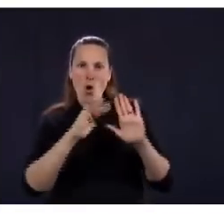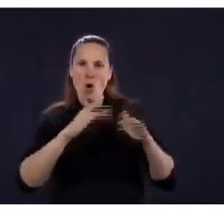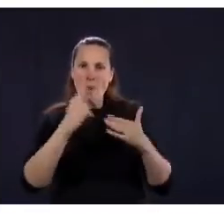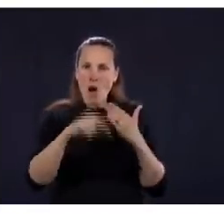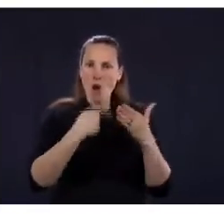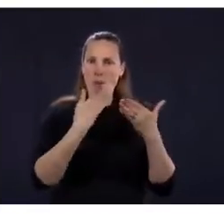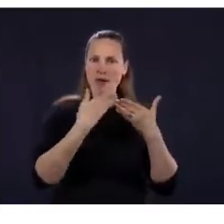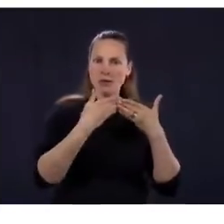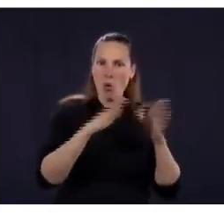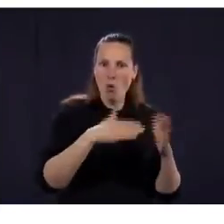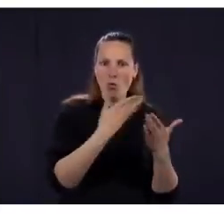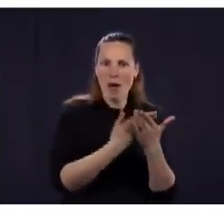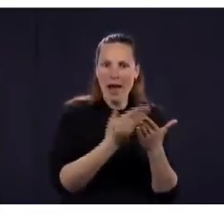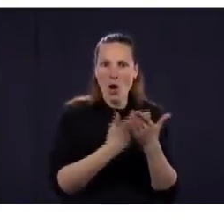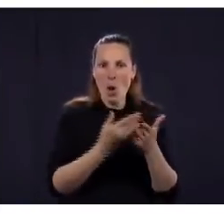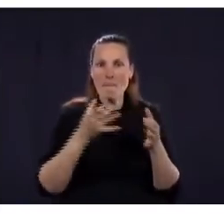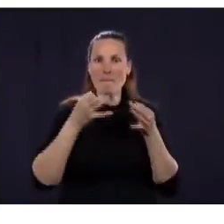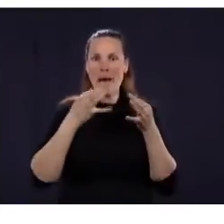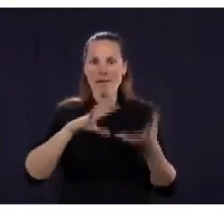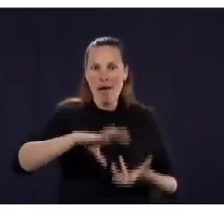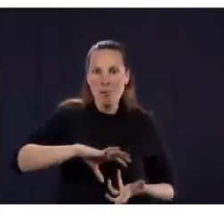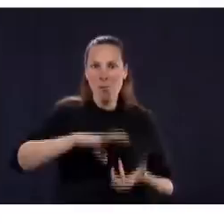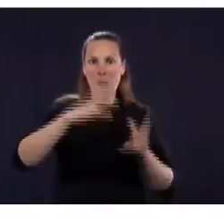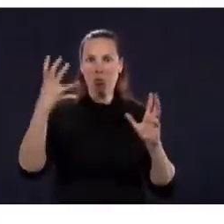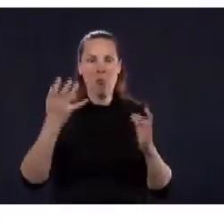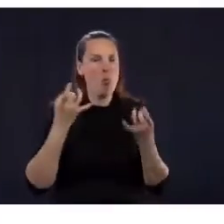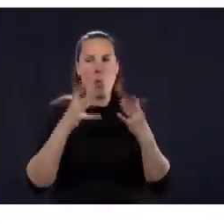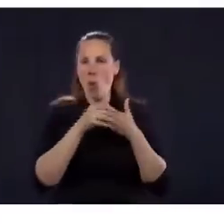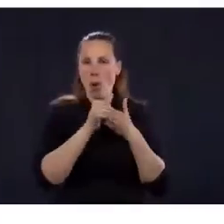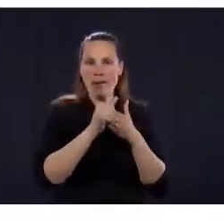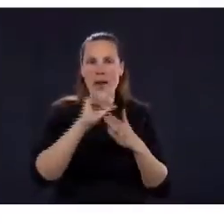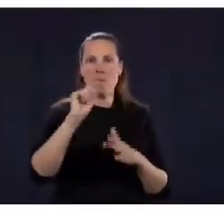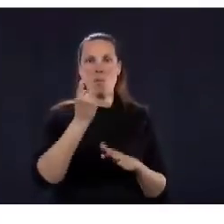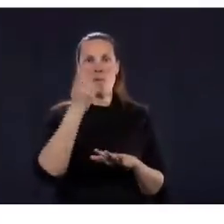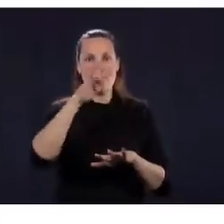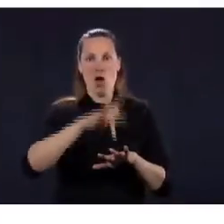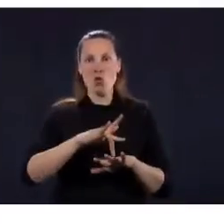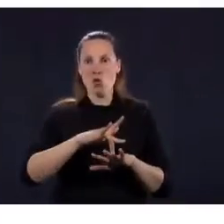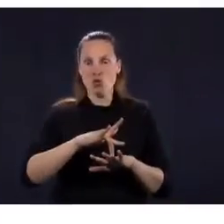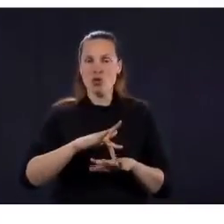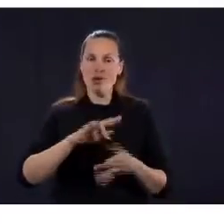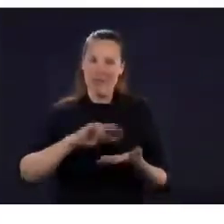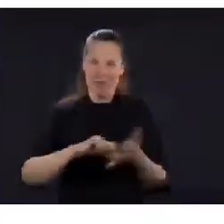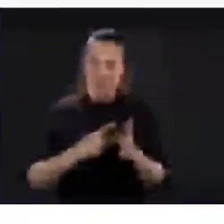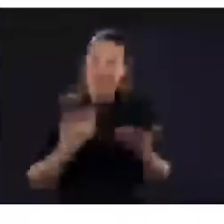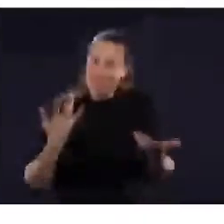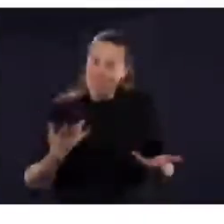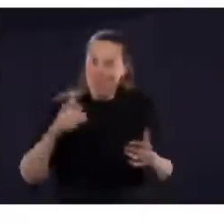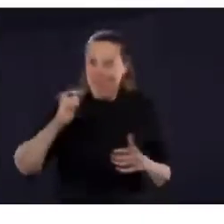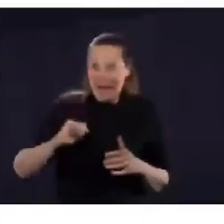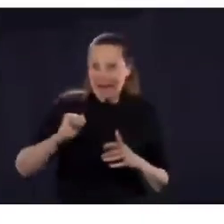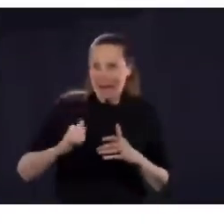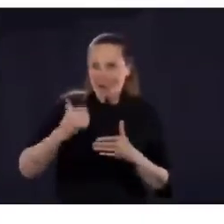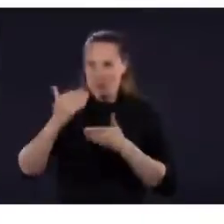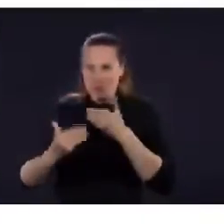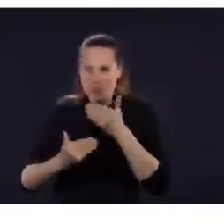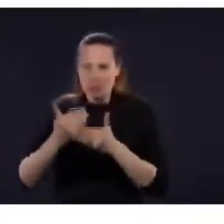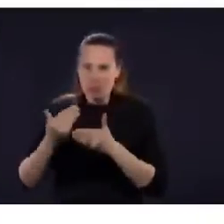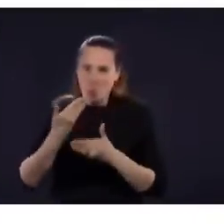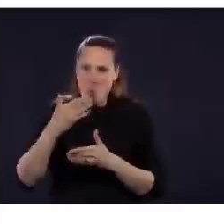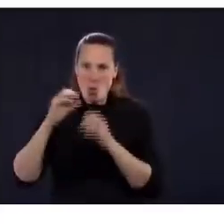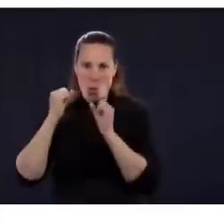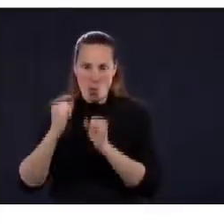aussi qu'il a certains enseignants qui sont inquiets puis voudraient pouvoir porter un